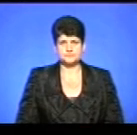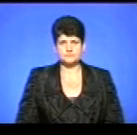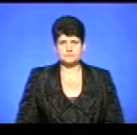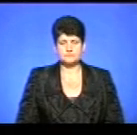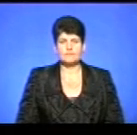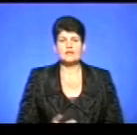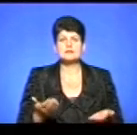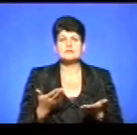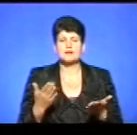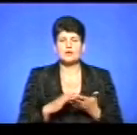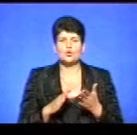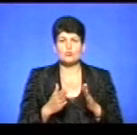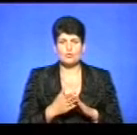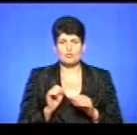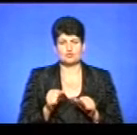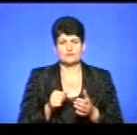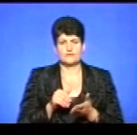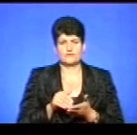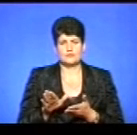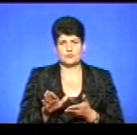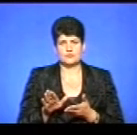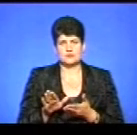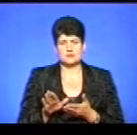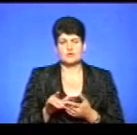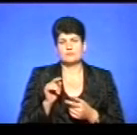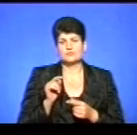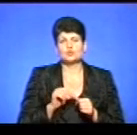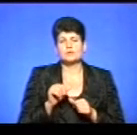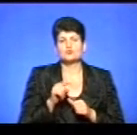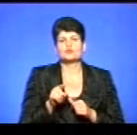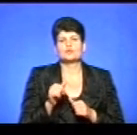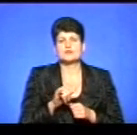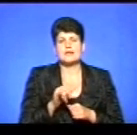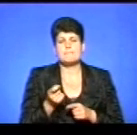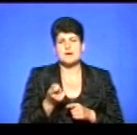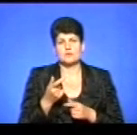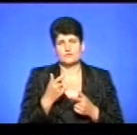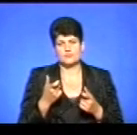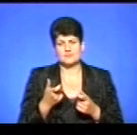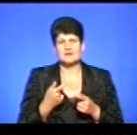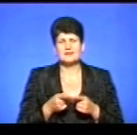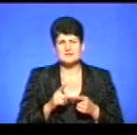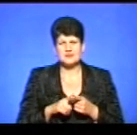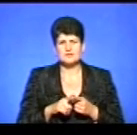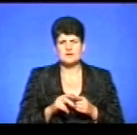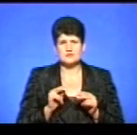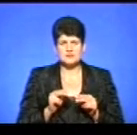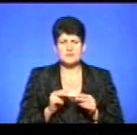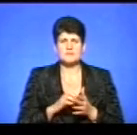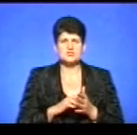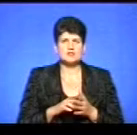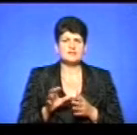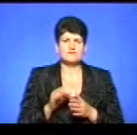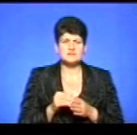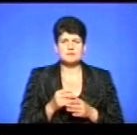яких умов петицію можуть відхилити? Окрім того, що вона несе мало інформації, ще які є? Насправді, це всі причини відхилення, вони